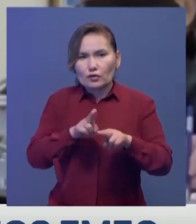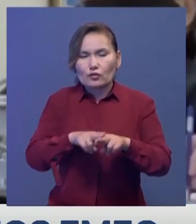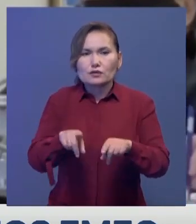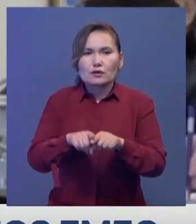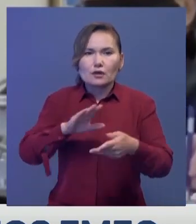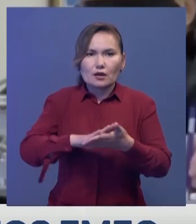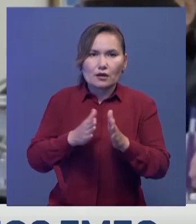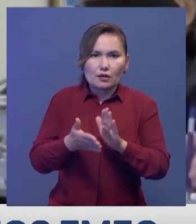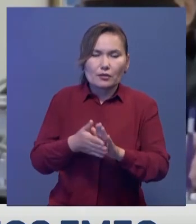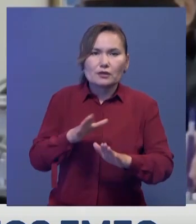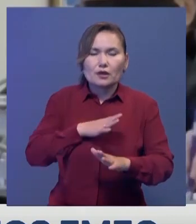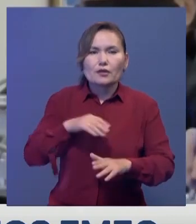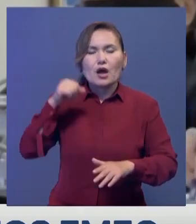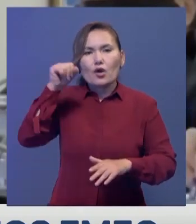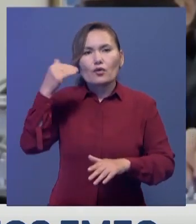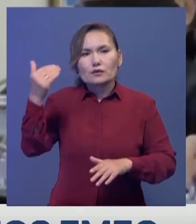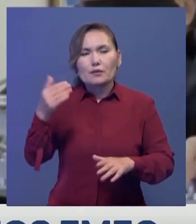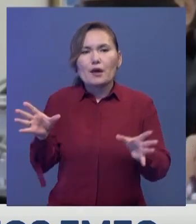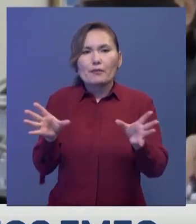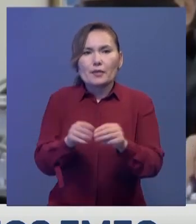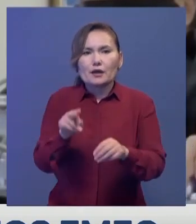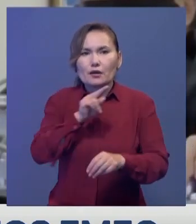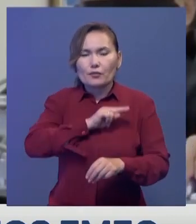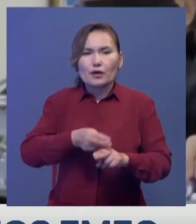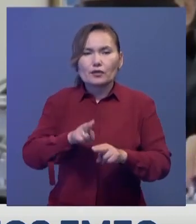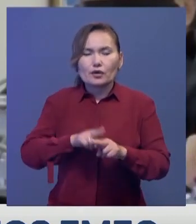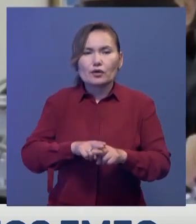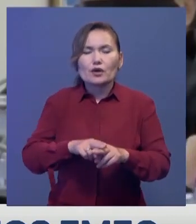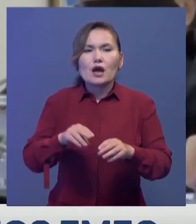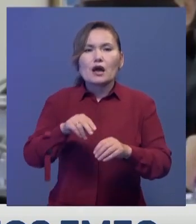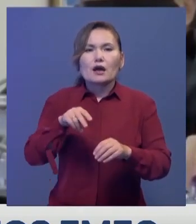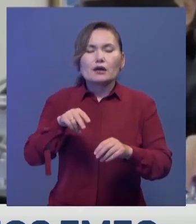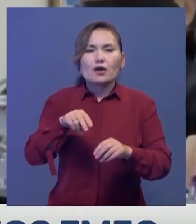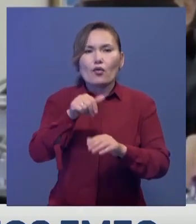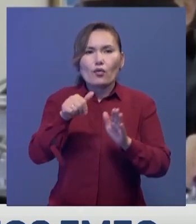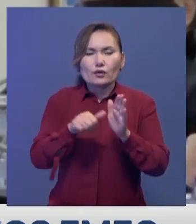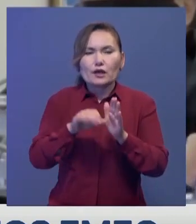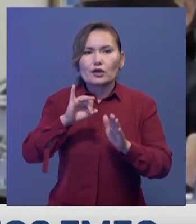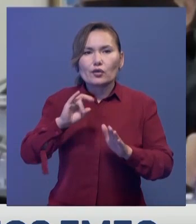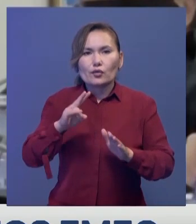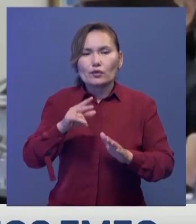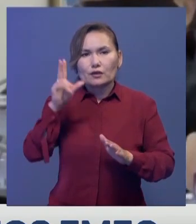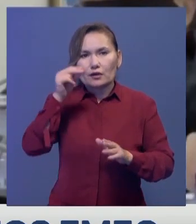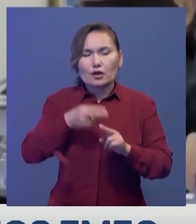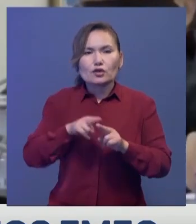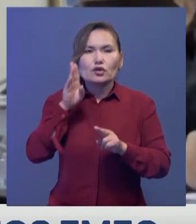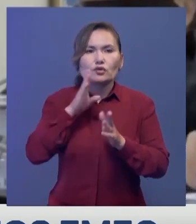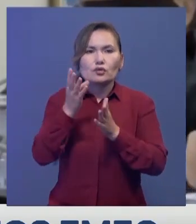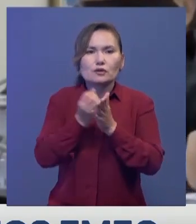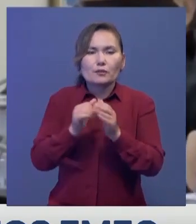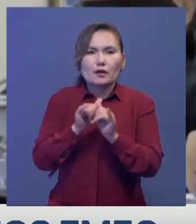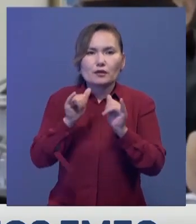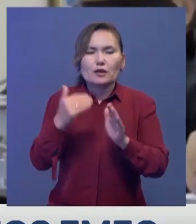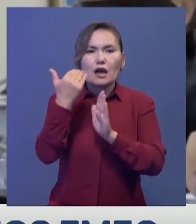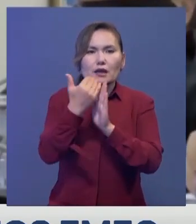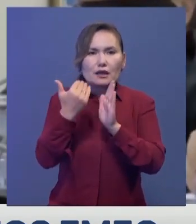Сонда яқы тәжік және өзбек тараптарымен бірлесіп, осы жылғы 16-шы маусымда бақырит өткізі қоймасының жұмыс режимін